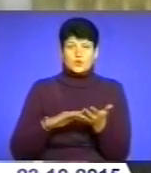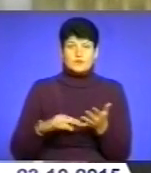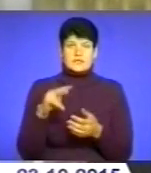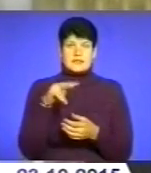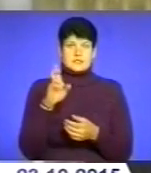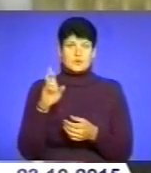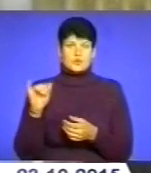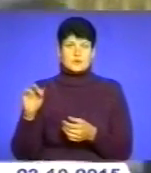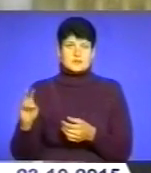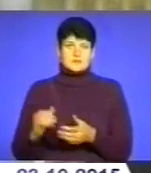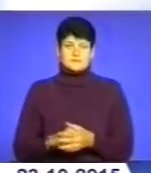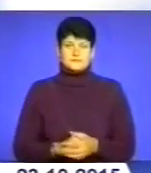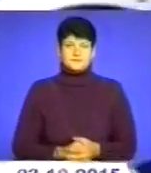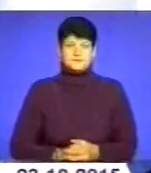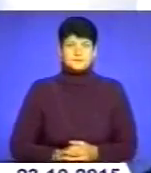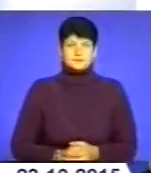Курбаса.